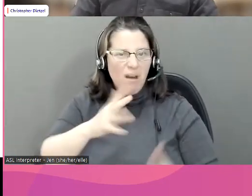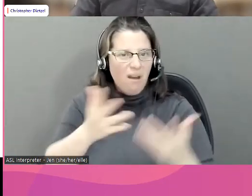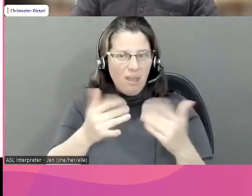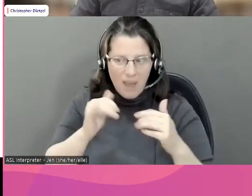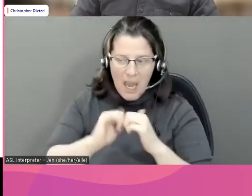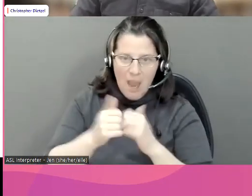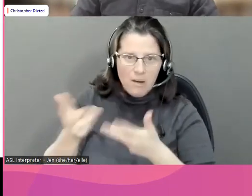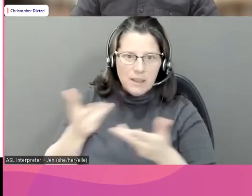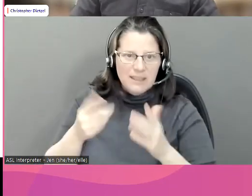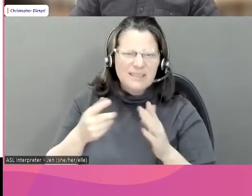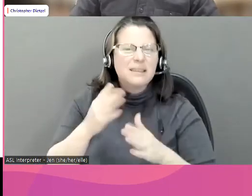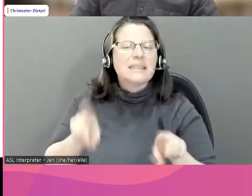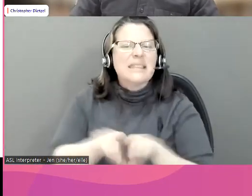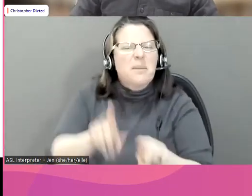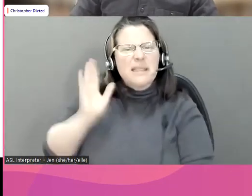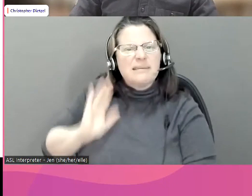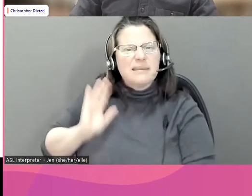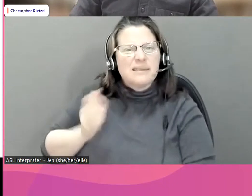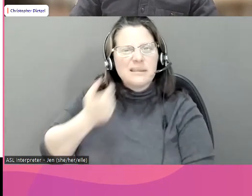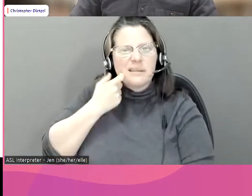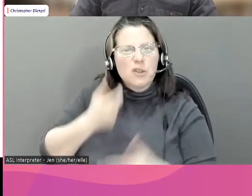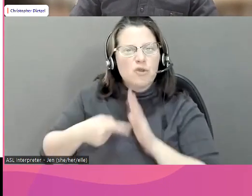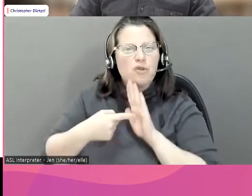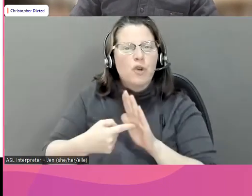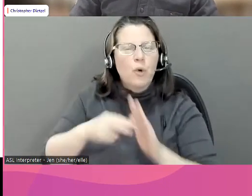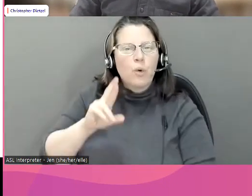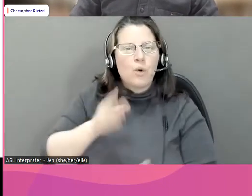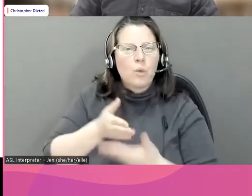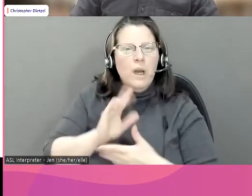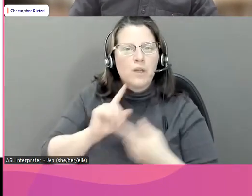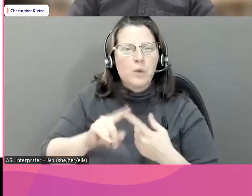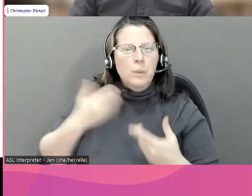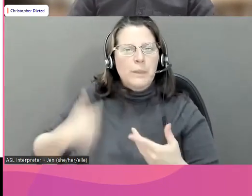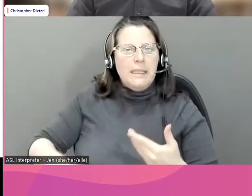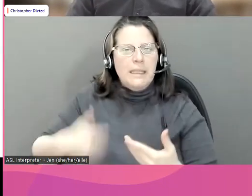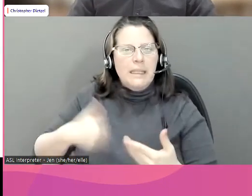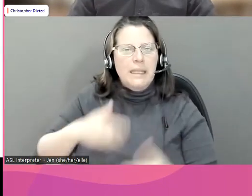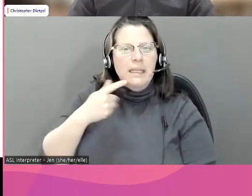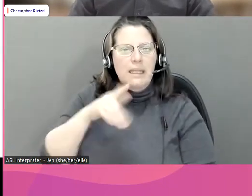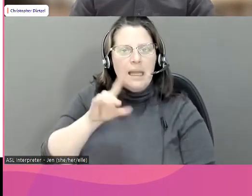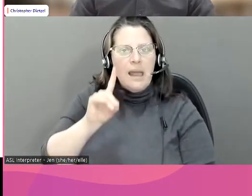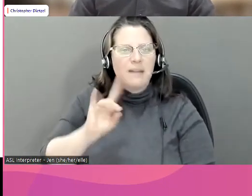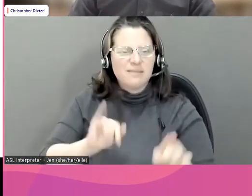manière dont ils